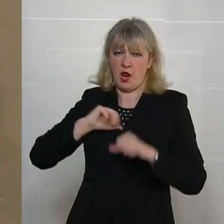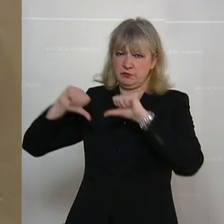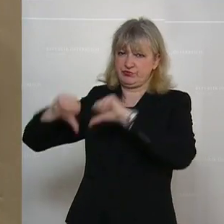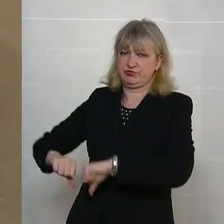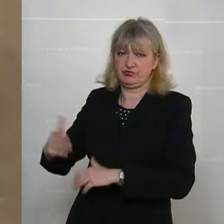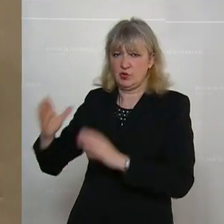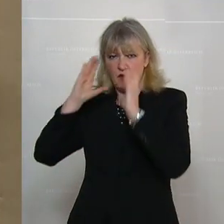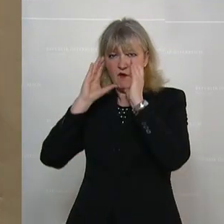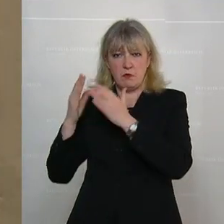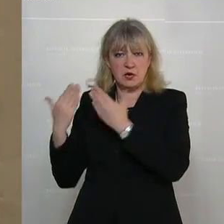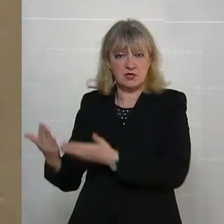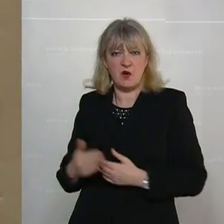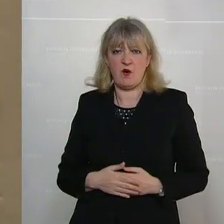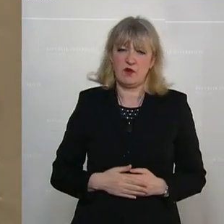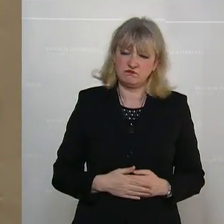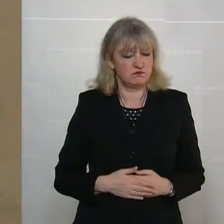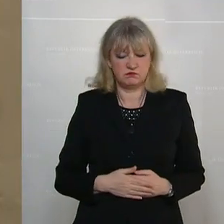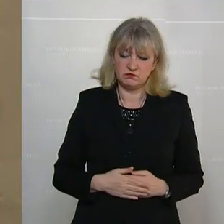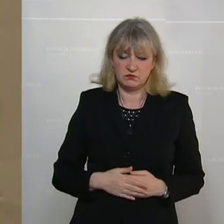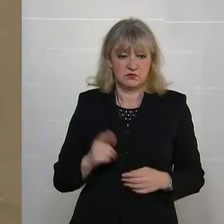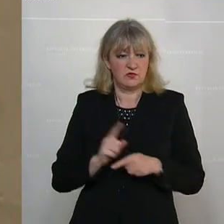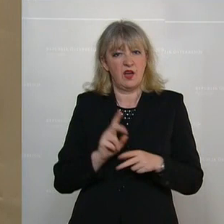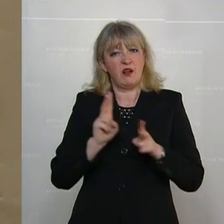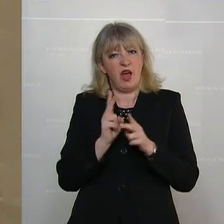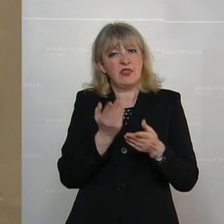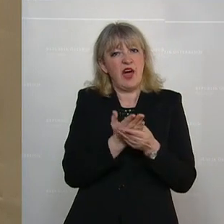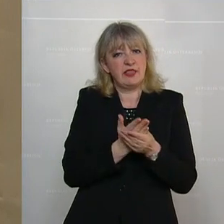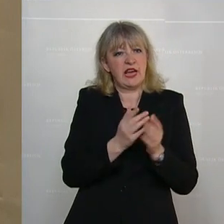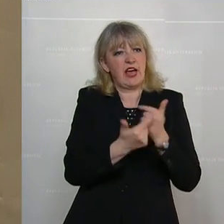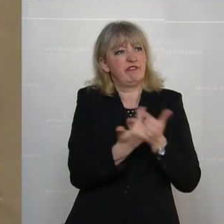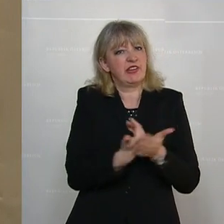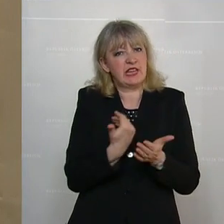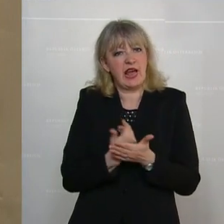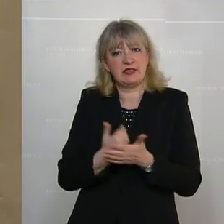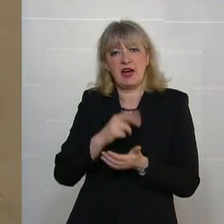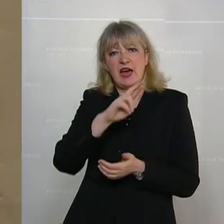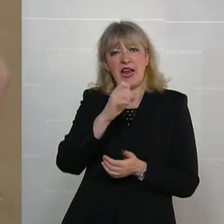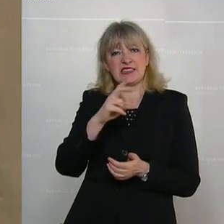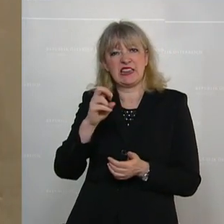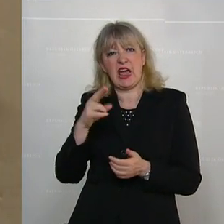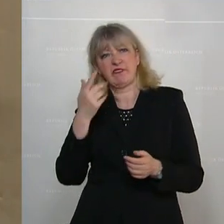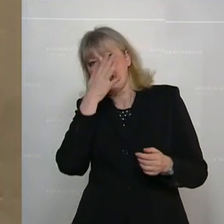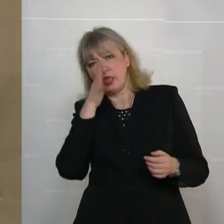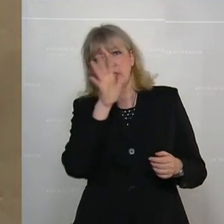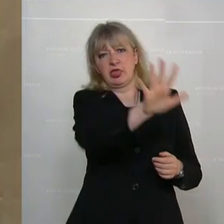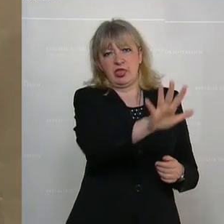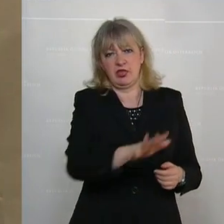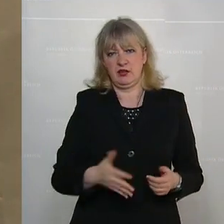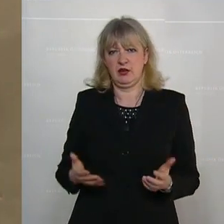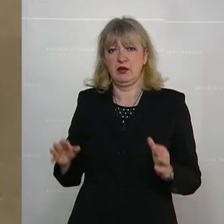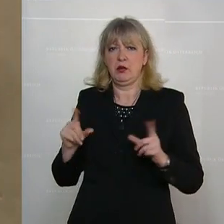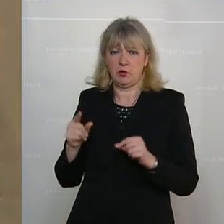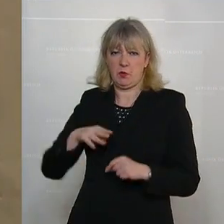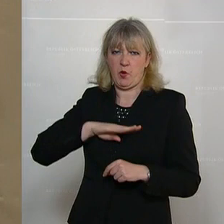ÖVP, wenn ich davon ausgehe, dass ich den Kleinanlegervertreter Rasinger anpatze. Es ist ein moralischer